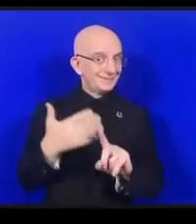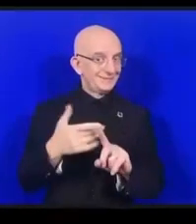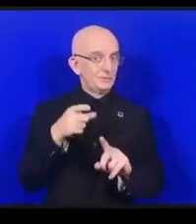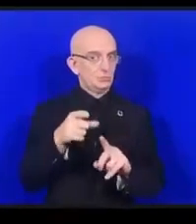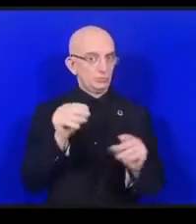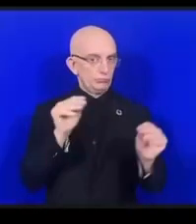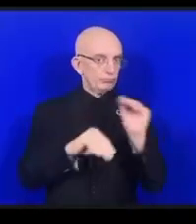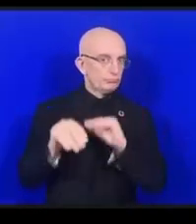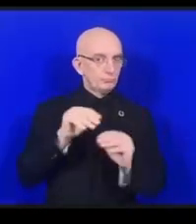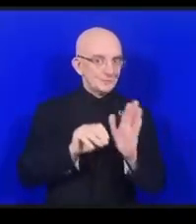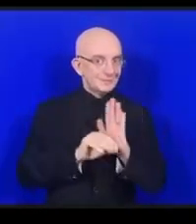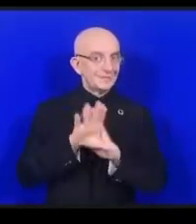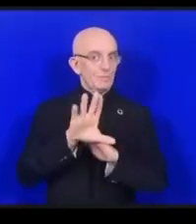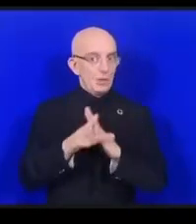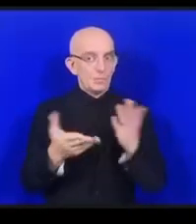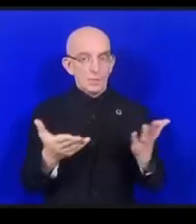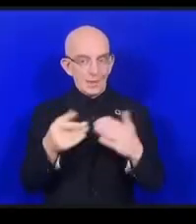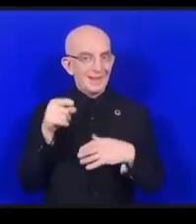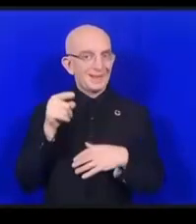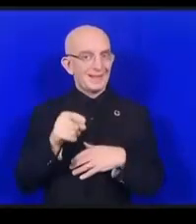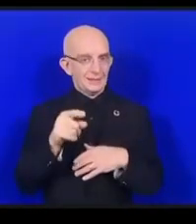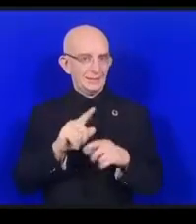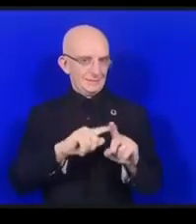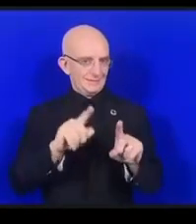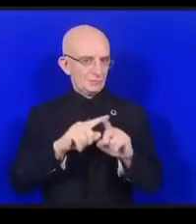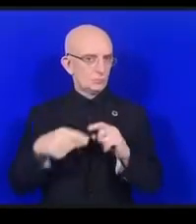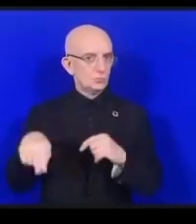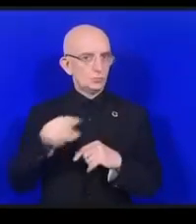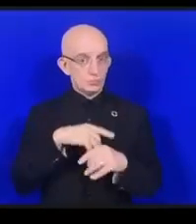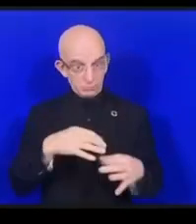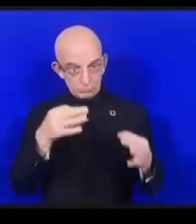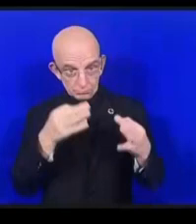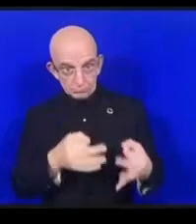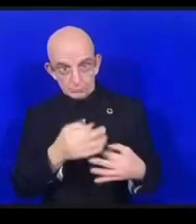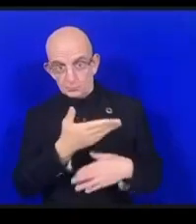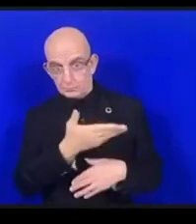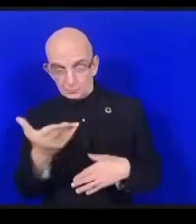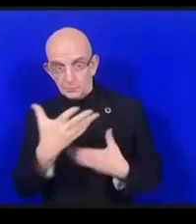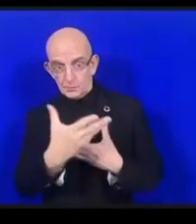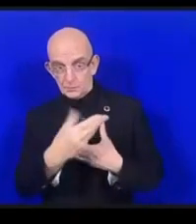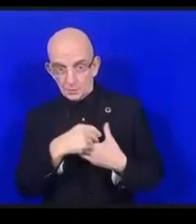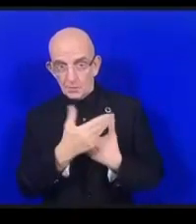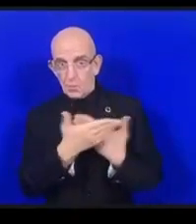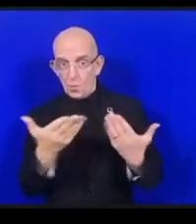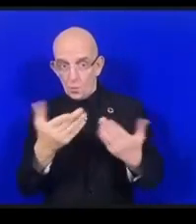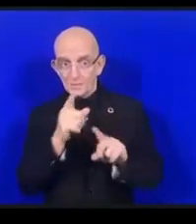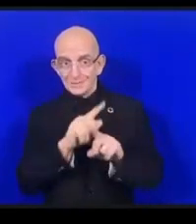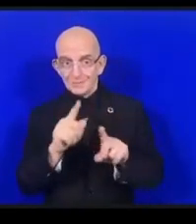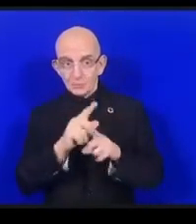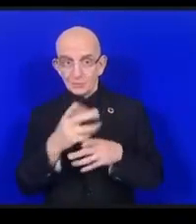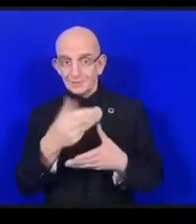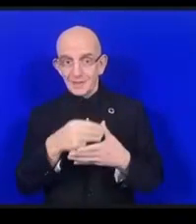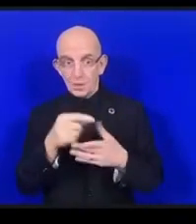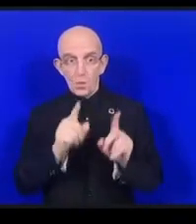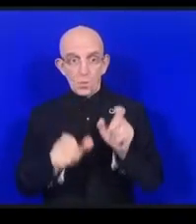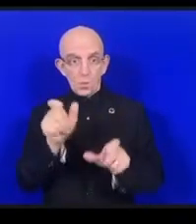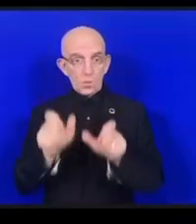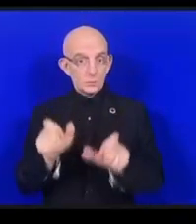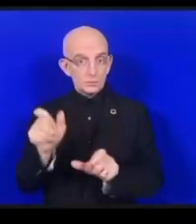んでいきたいと思いますステークホルダーみんなにこれは関わってもらいたいと思いますアクセサビリテに関して